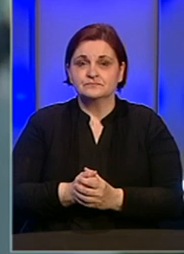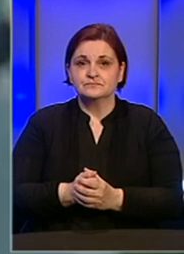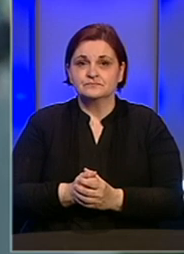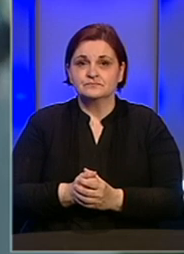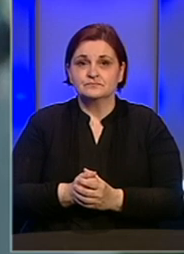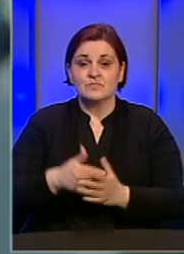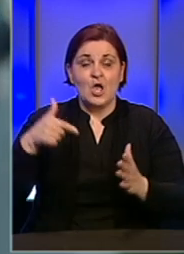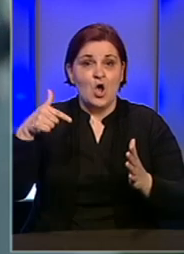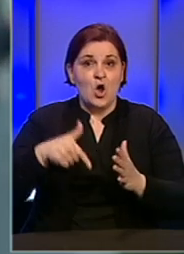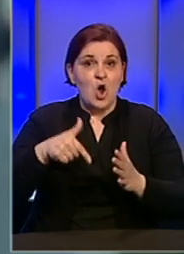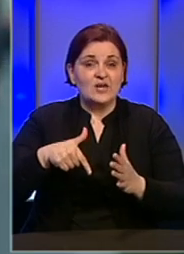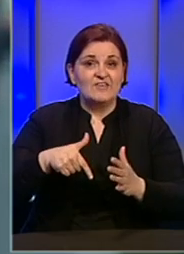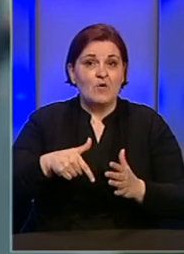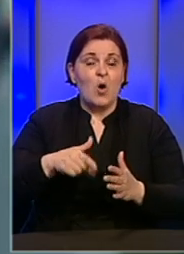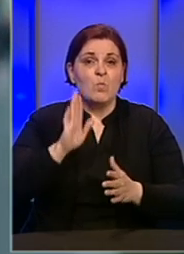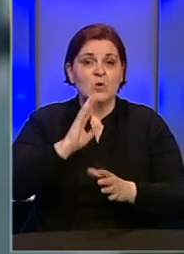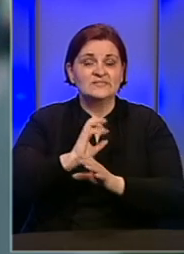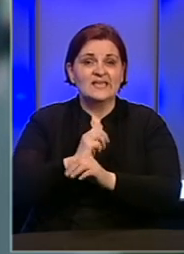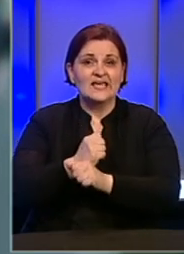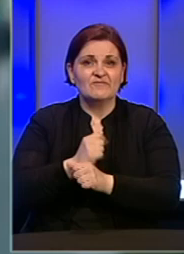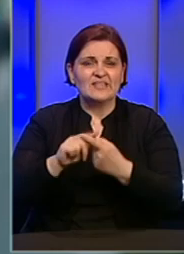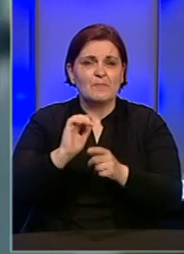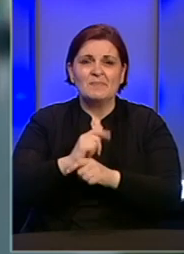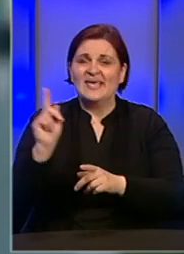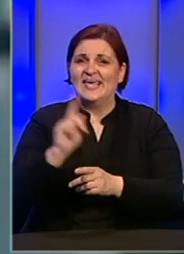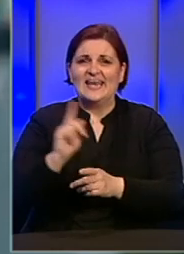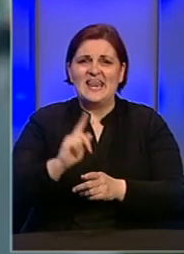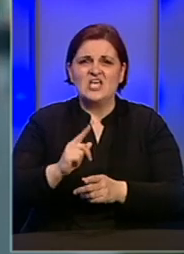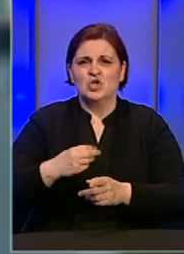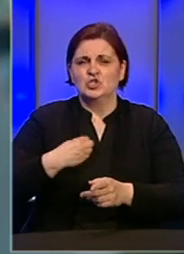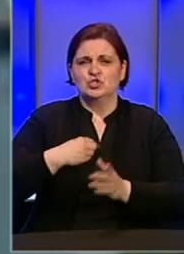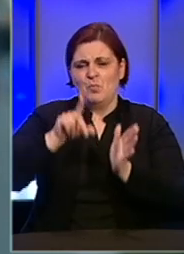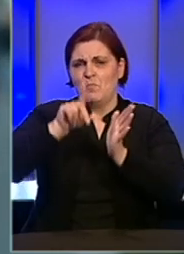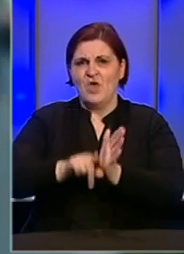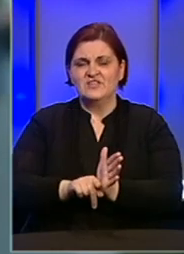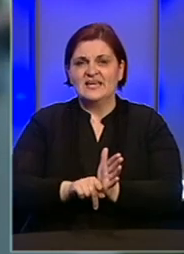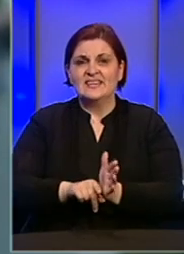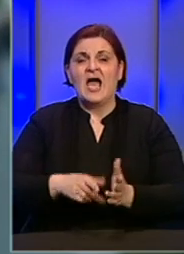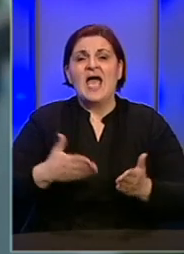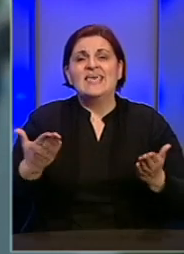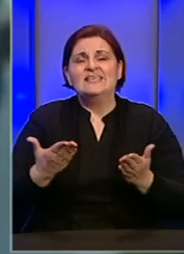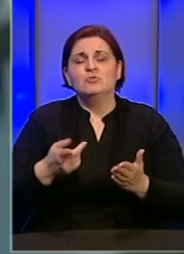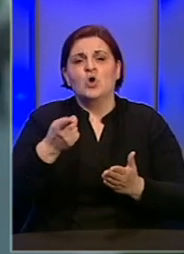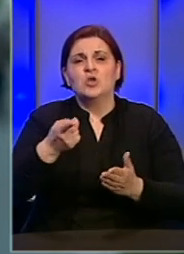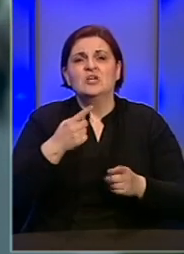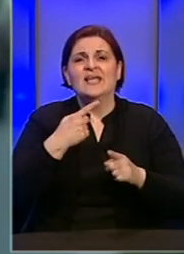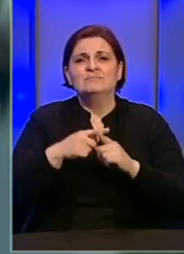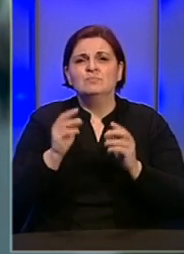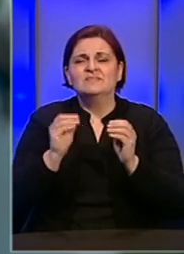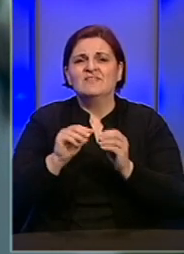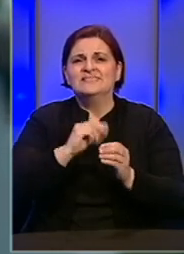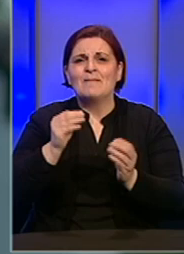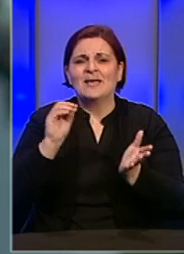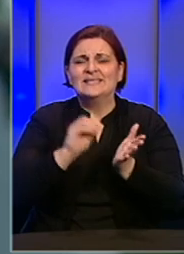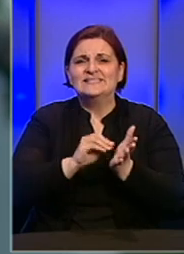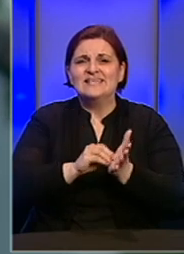Gorivo na pumpama u Federaciji Bosne i Hercegovine ipak neće drastičnije pojeftiniti, između ostalog izbog strukture same